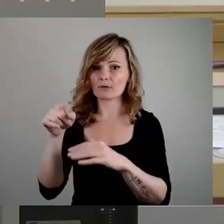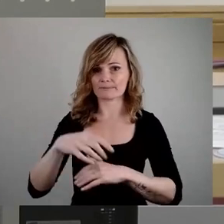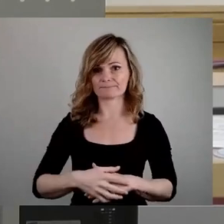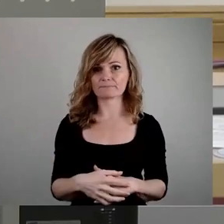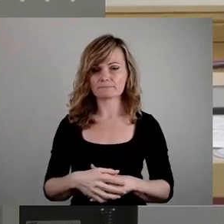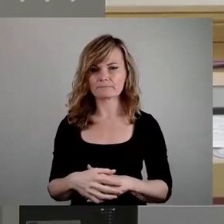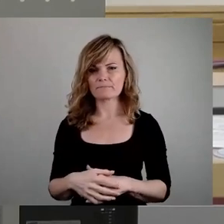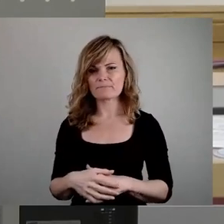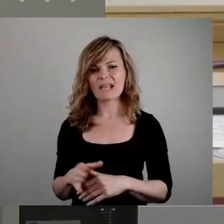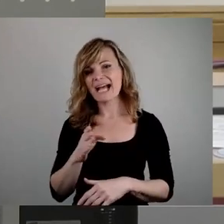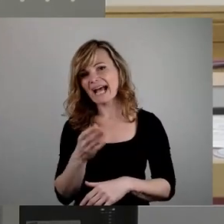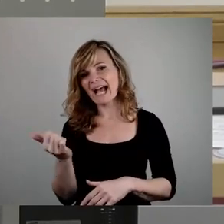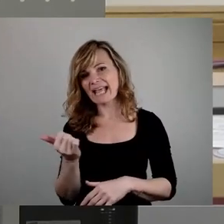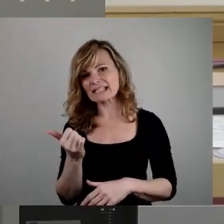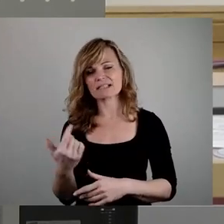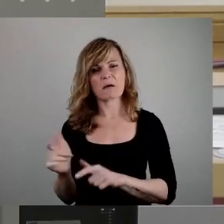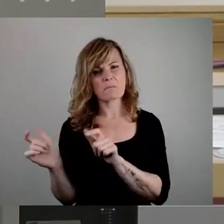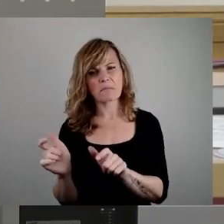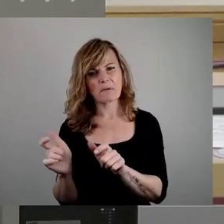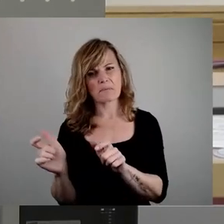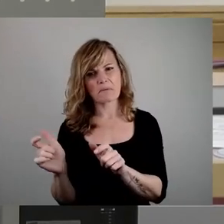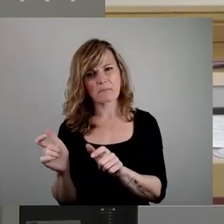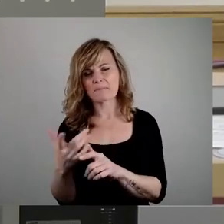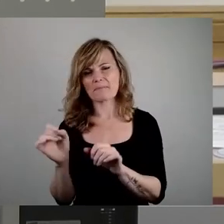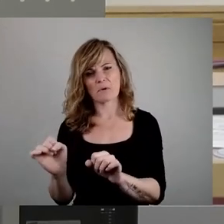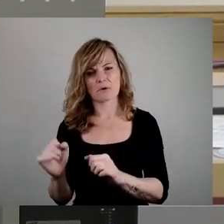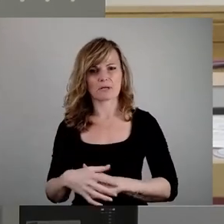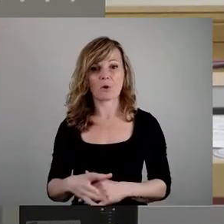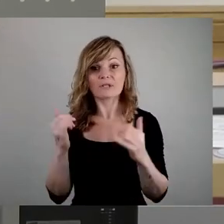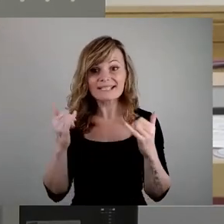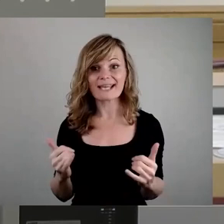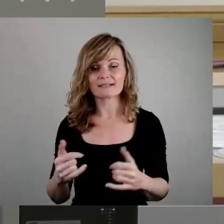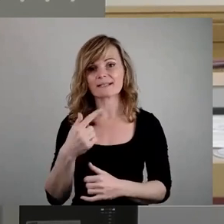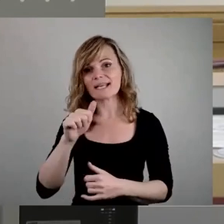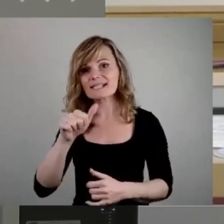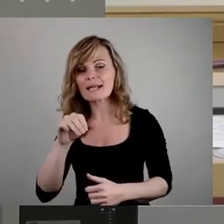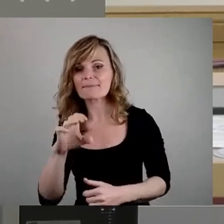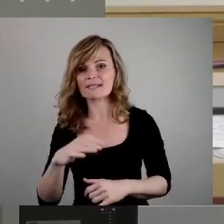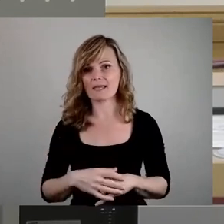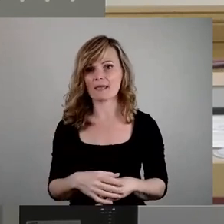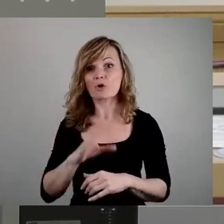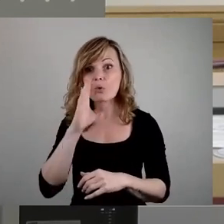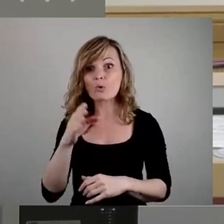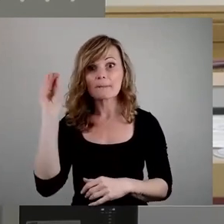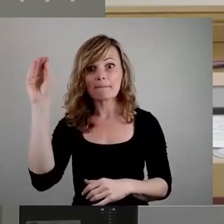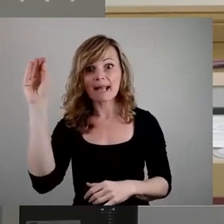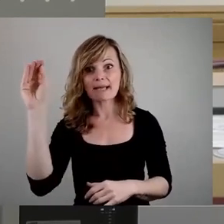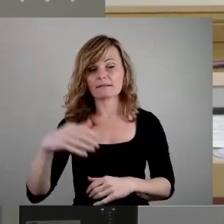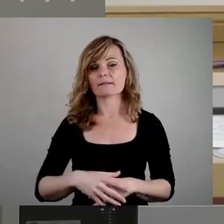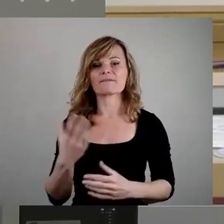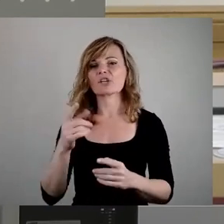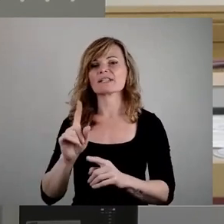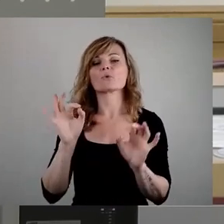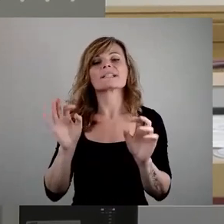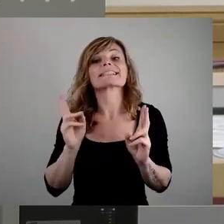geblockt, geblockt, wo sie konnte. Und erst jetzt, wo TSMC Not meldet, wahrscheinlich haben sie sich noch nicht richtig beschwert,